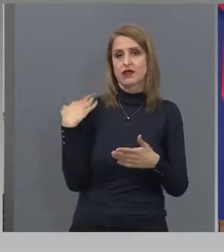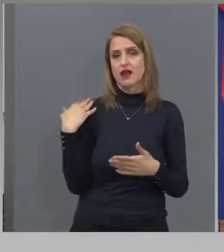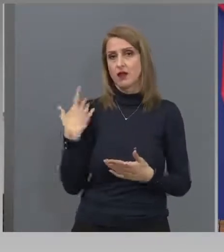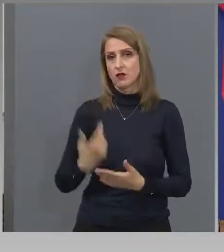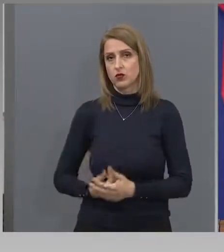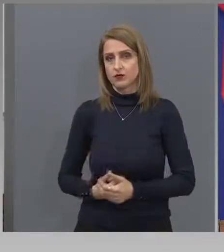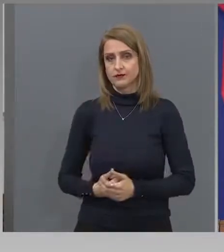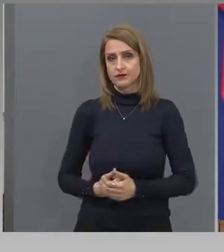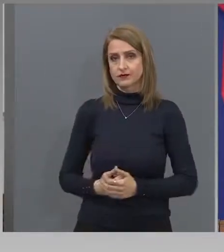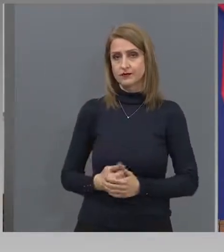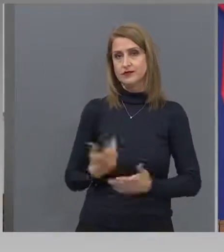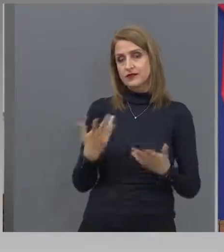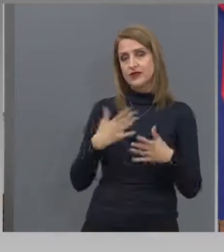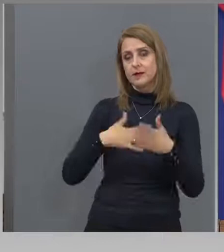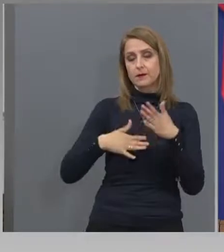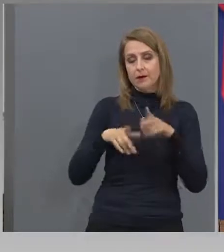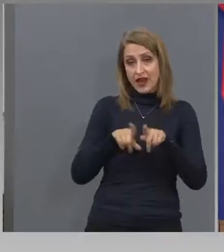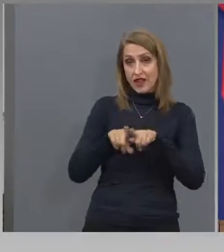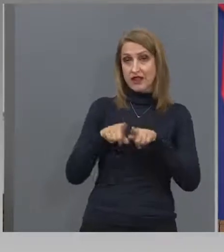Най-приятелски им казва.